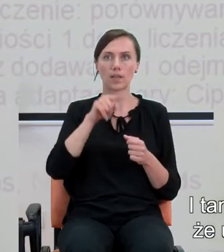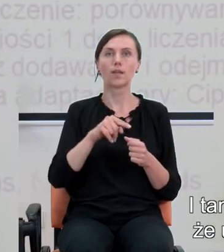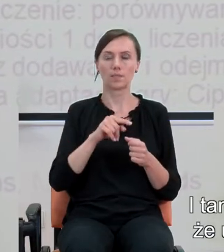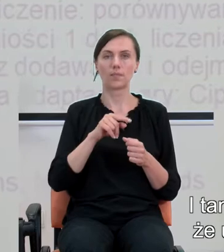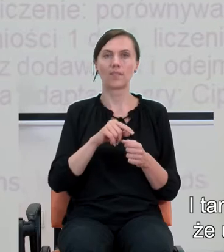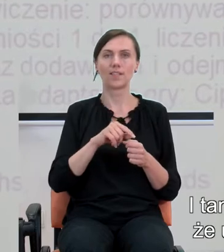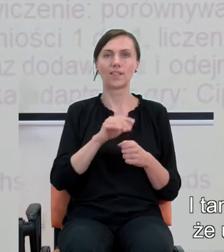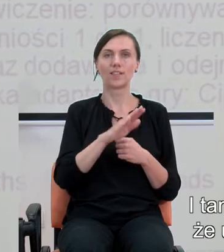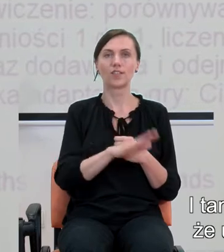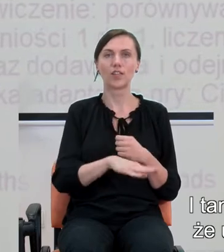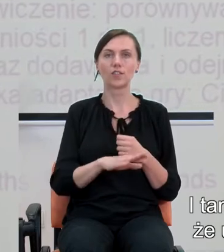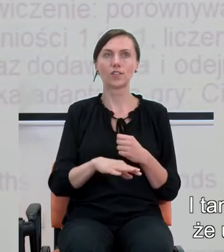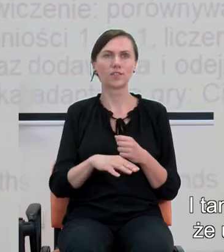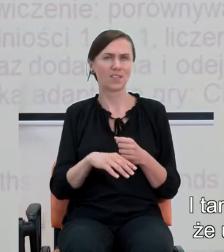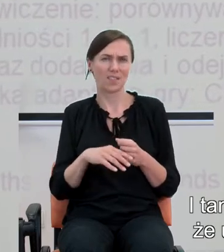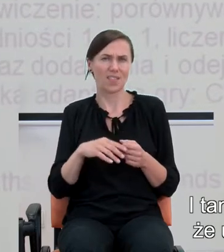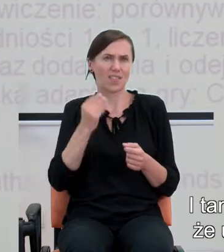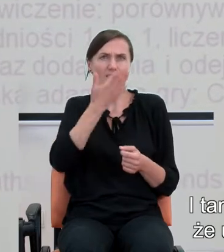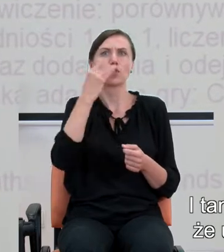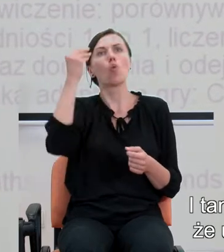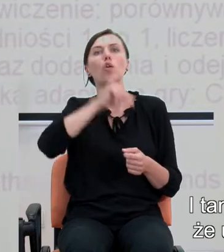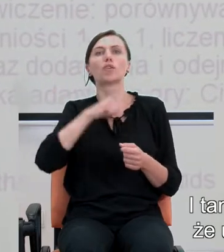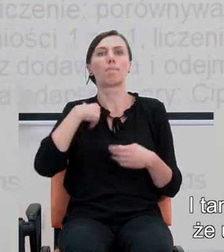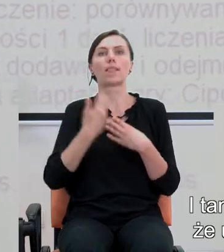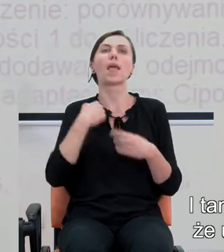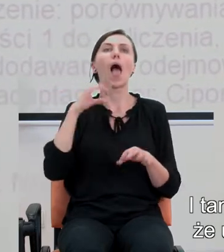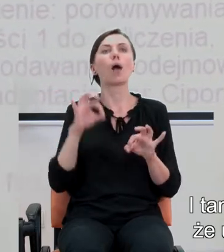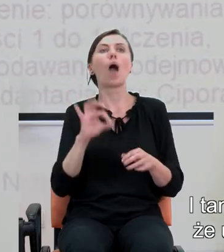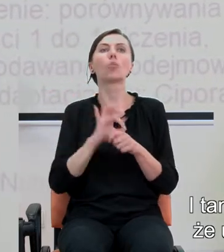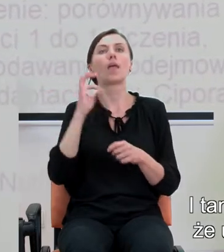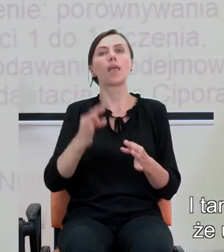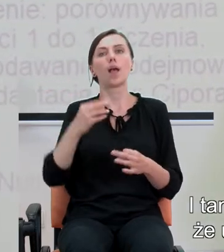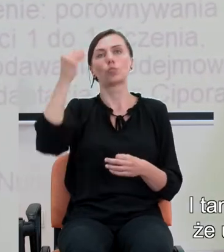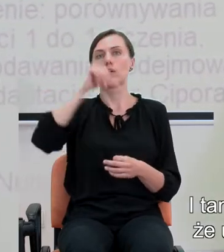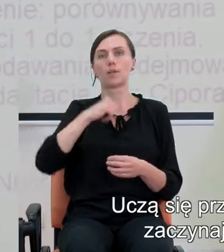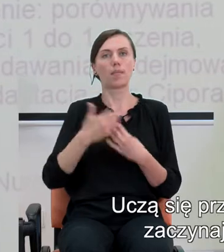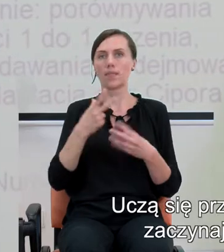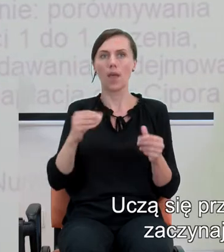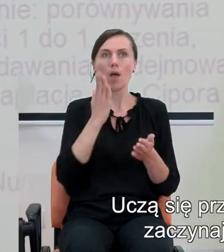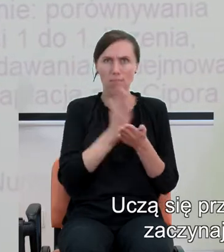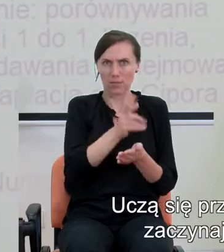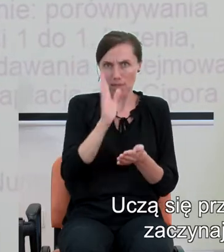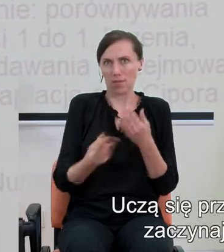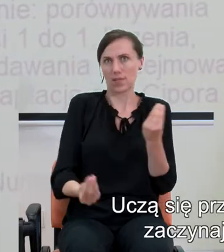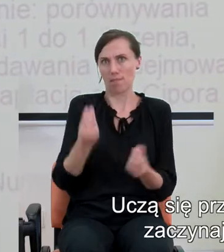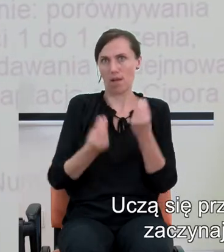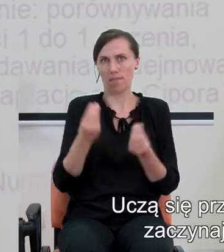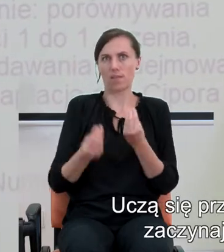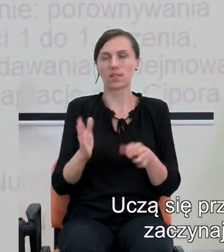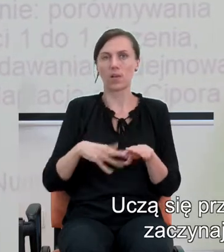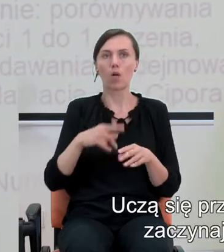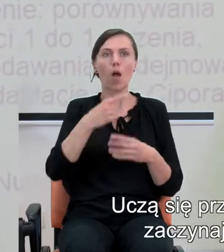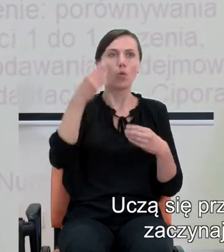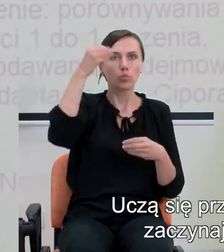poprzez, no nieświadomie, no bo nie wiedzą, że uczą się matematyki, one po prostu grają, uczą się przetwarzania